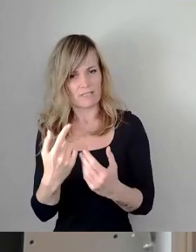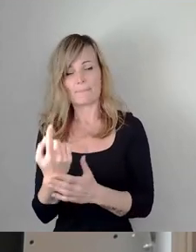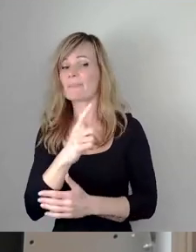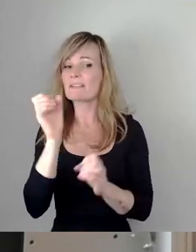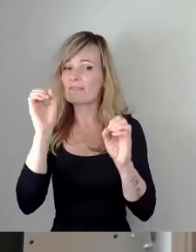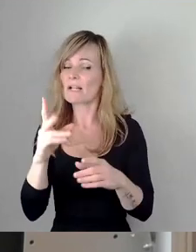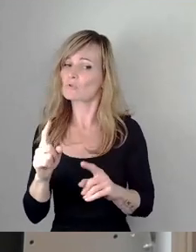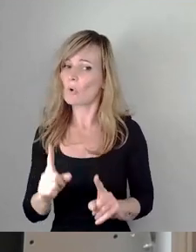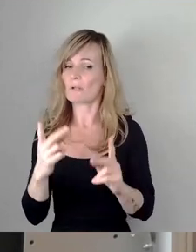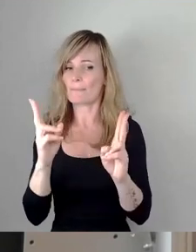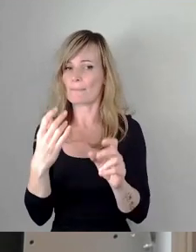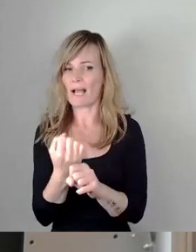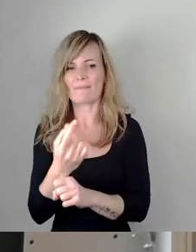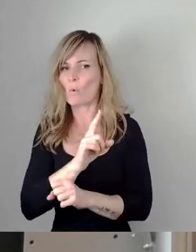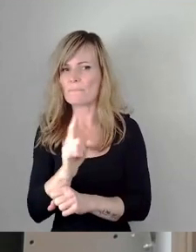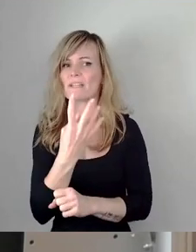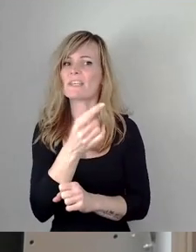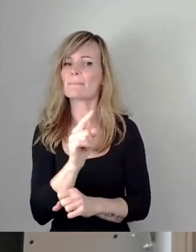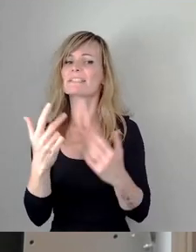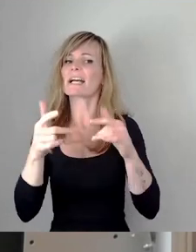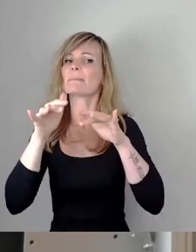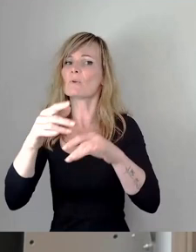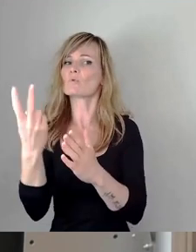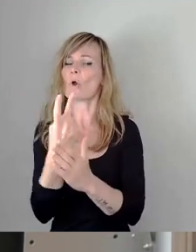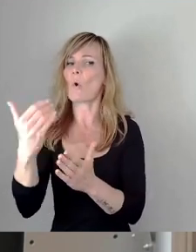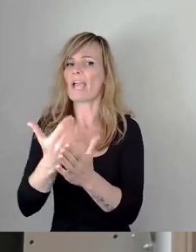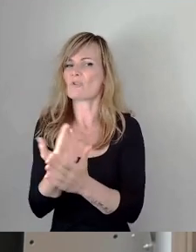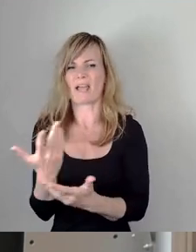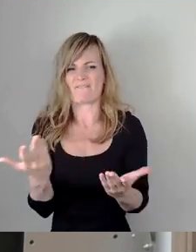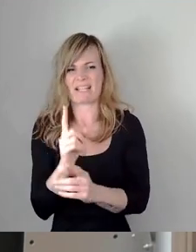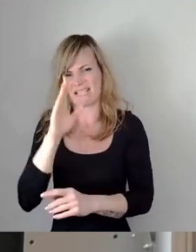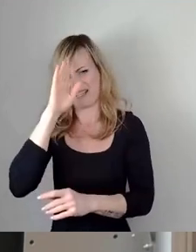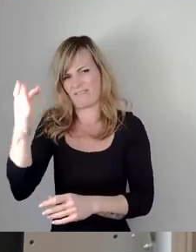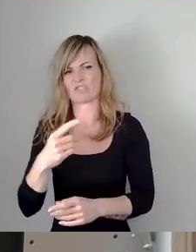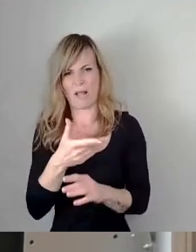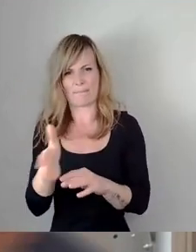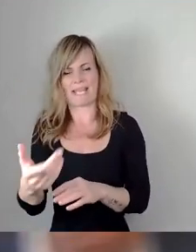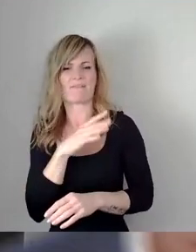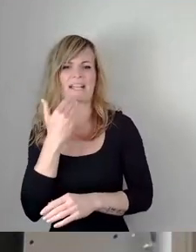Warum sollte man nicht vier bis acht Millionen Euro einsparen? Was ist das für ein Quatsch, das abzulehnen? Vielen Dank.